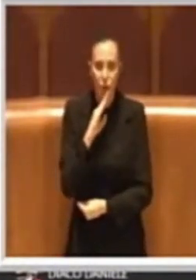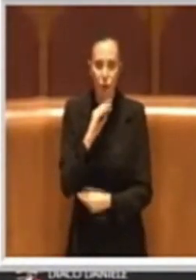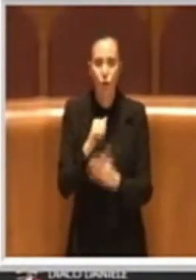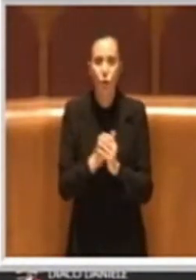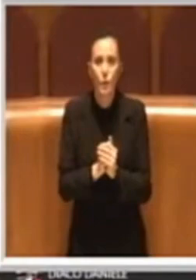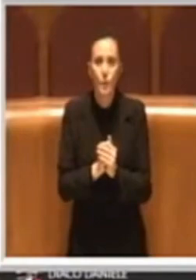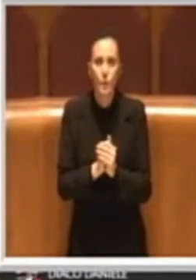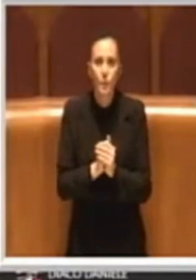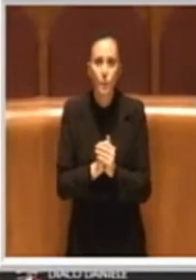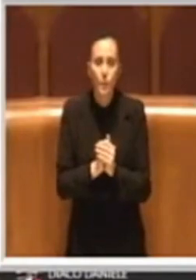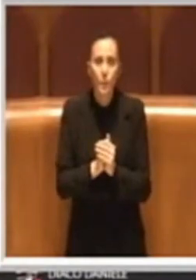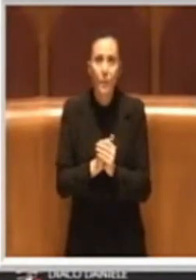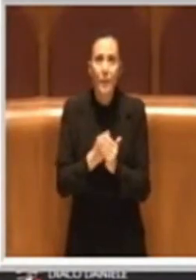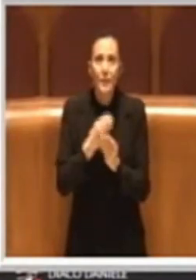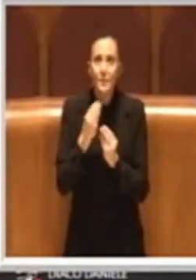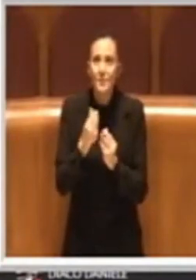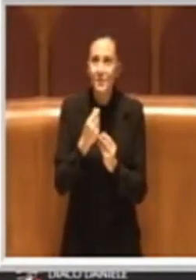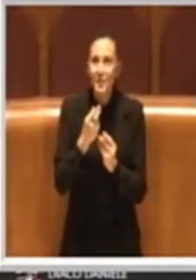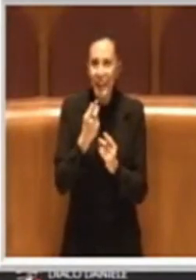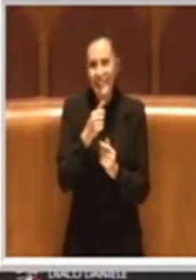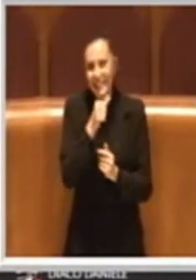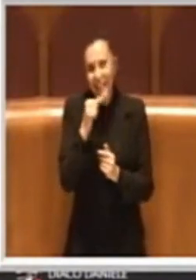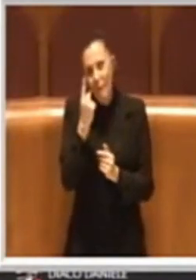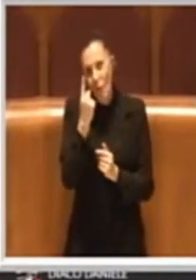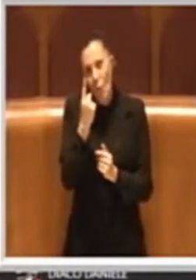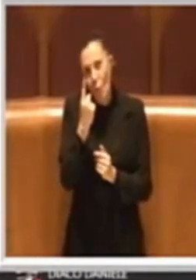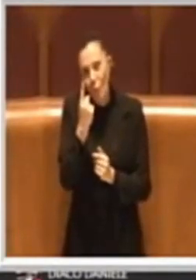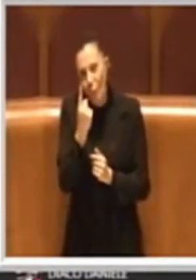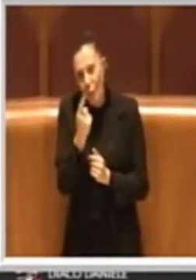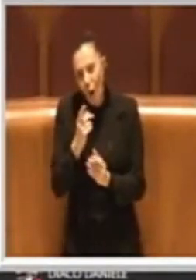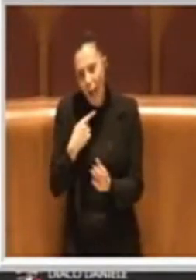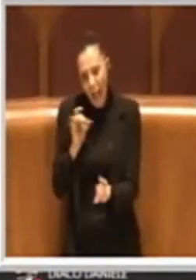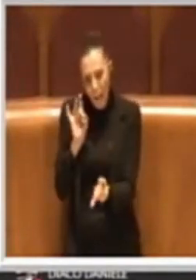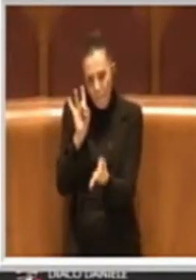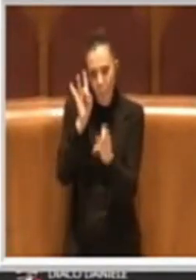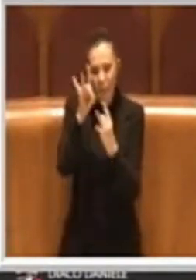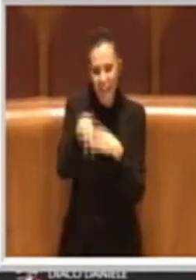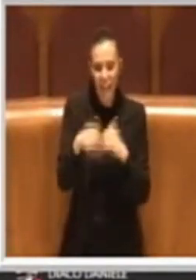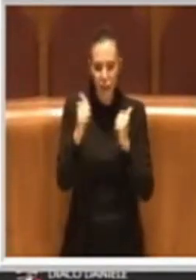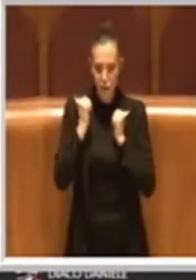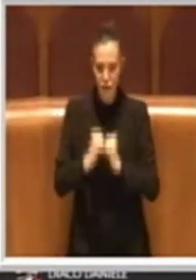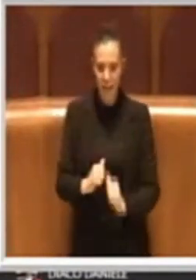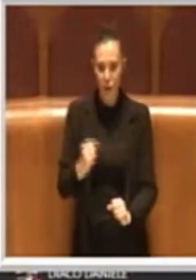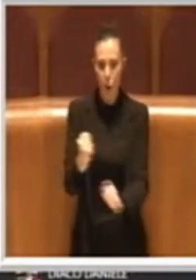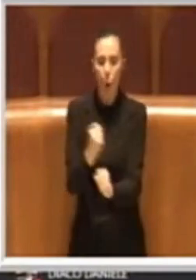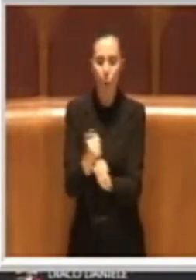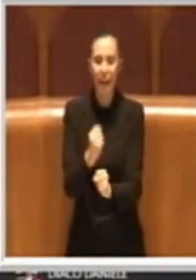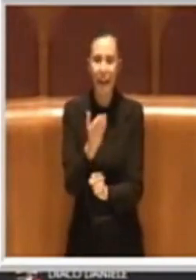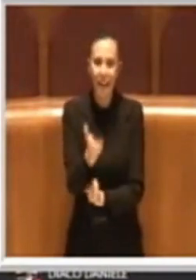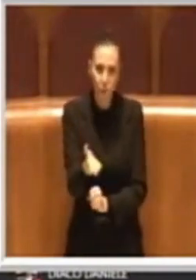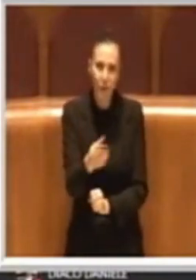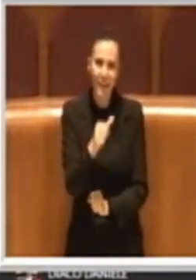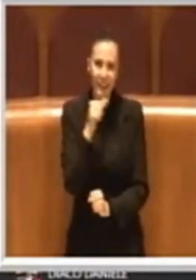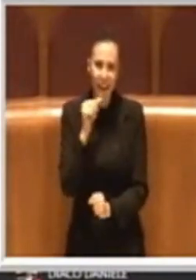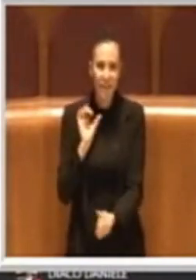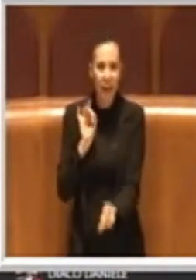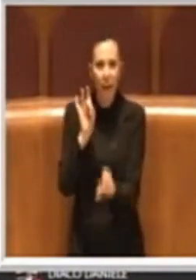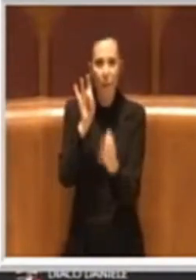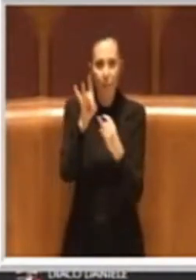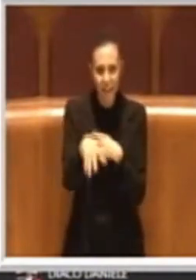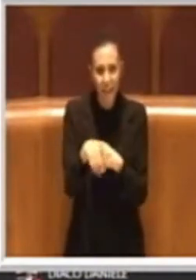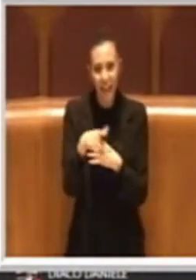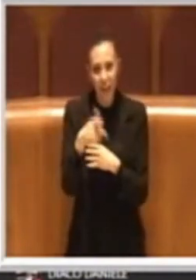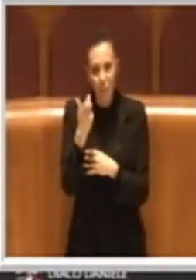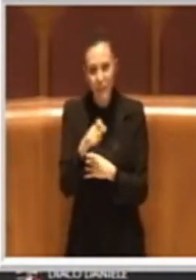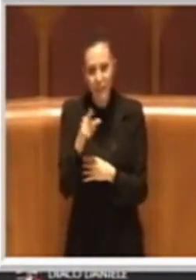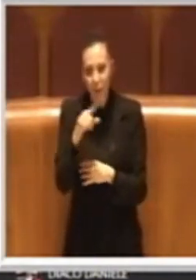un po' più di empatia tra cittadino-residente e cittadino-operatore perché, come dicevano alcuni,